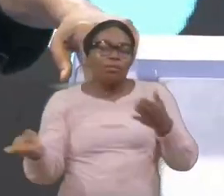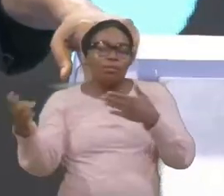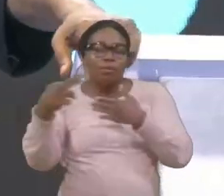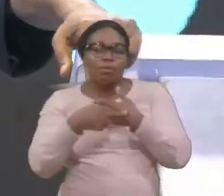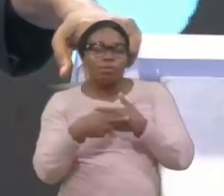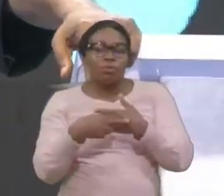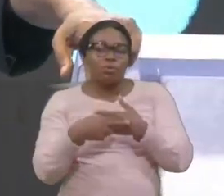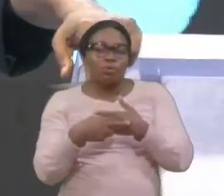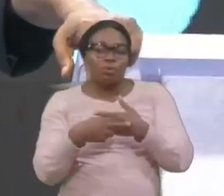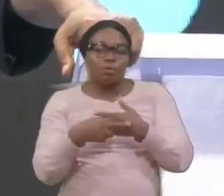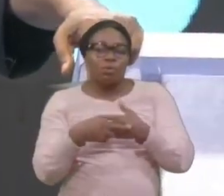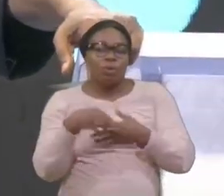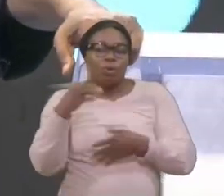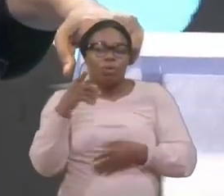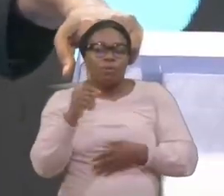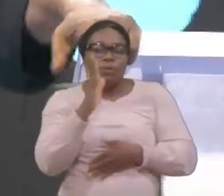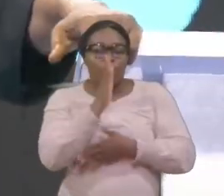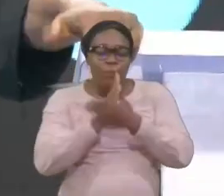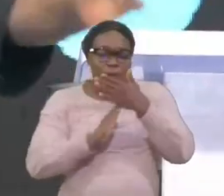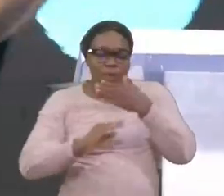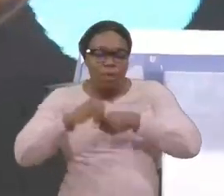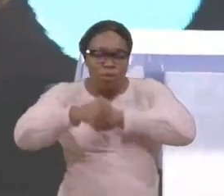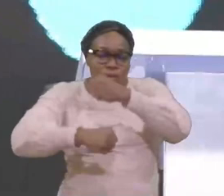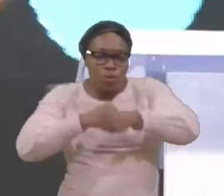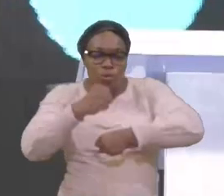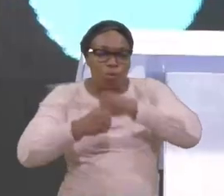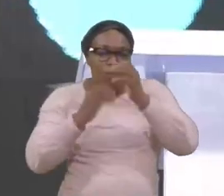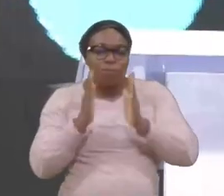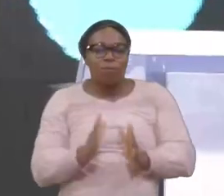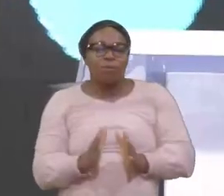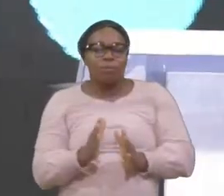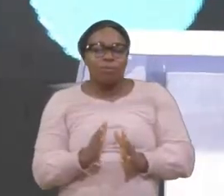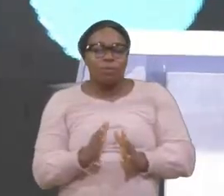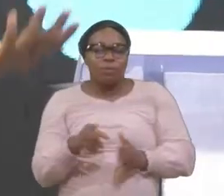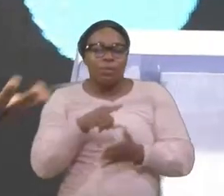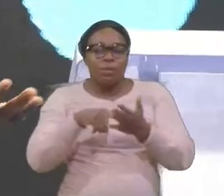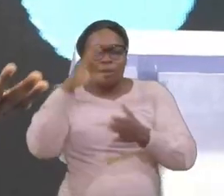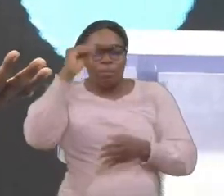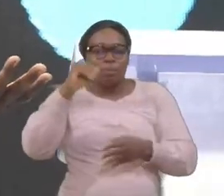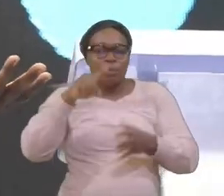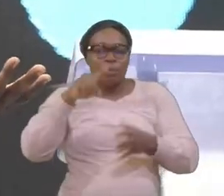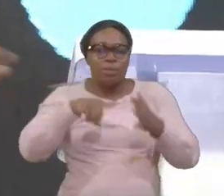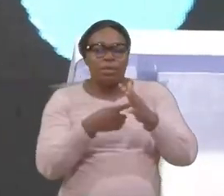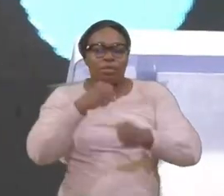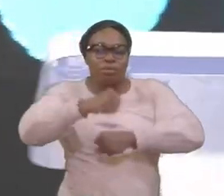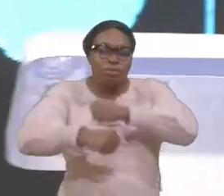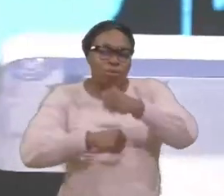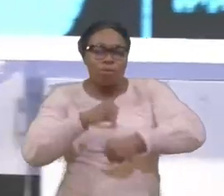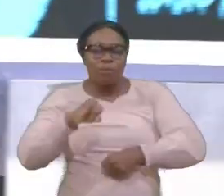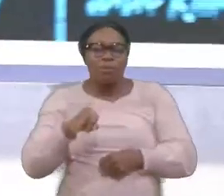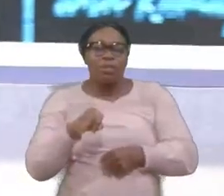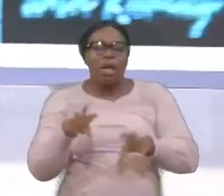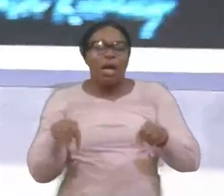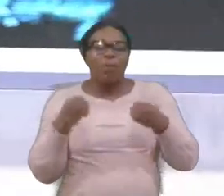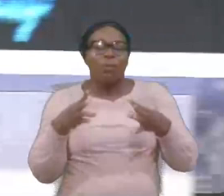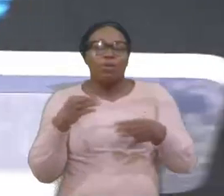du pénitent souffrant. Cet homme a commencé à souffrir. Combien ne